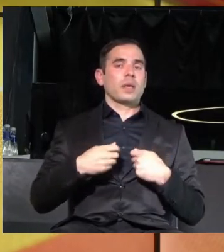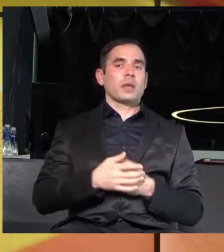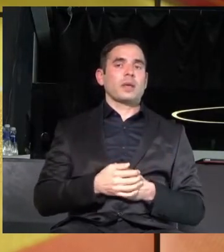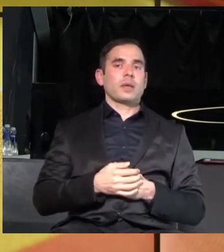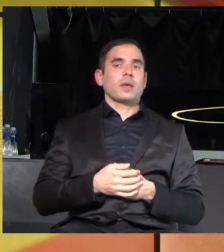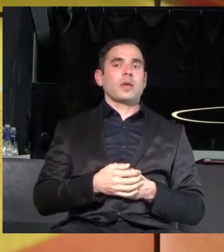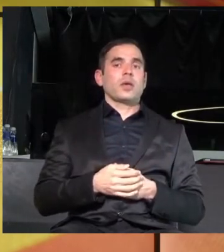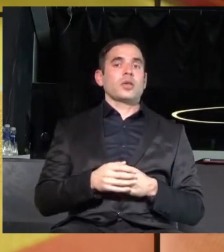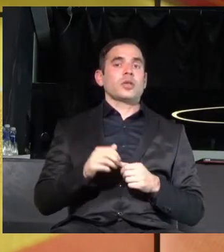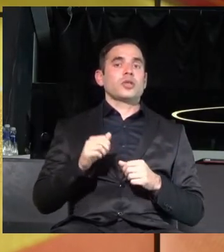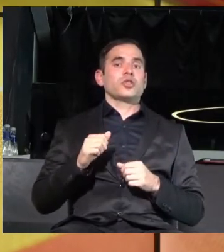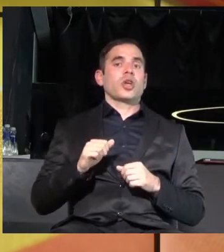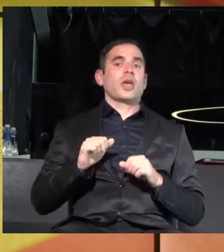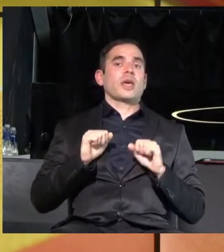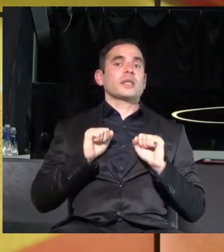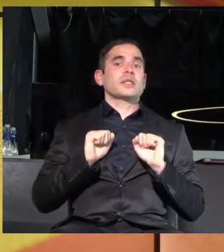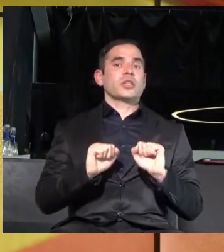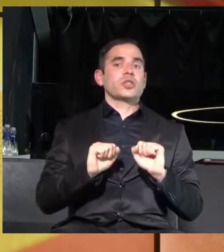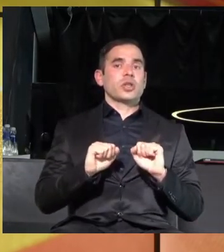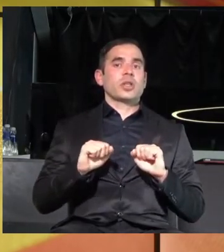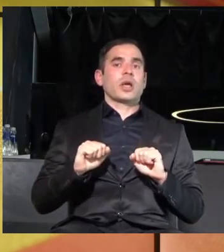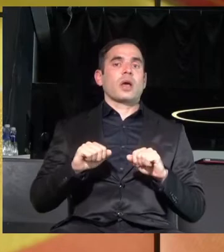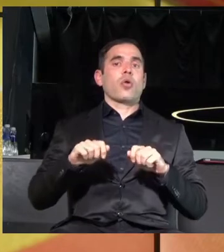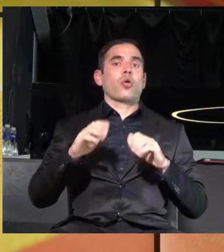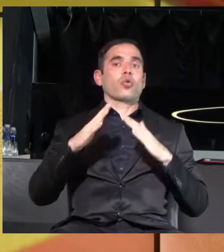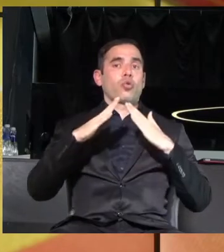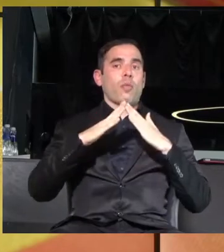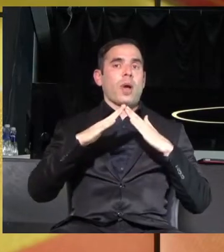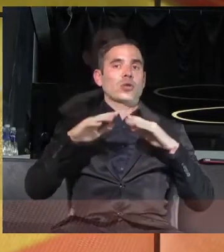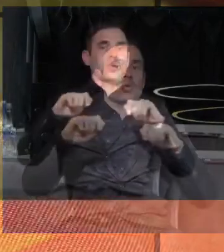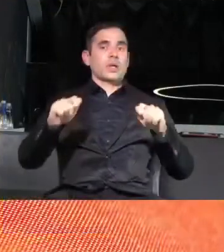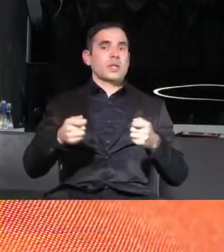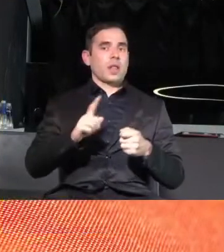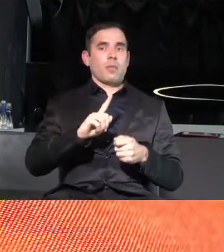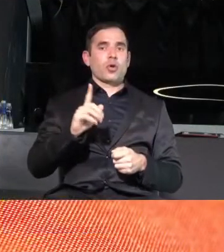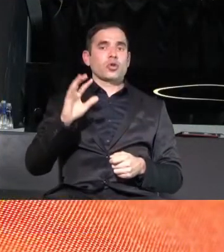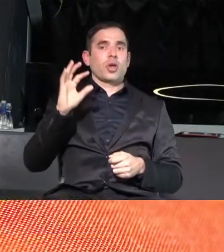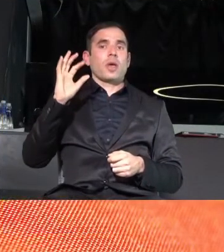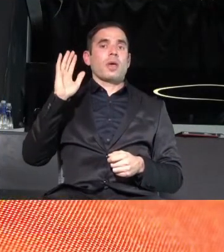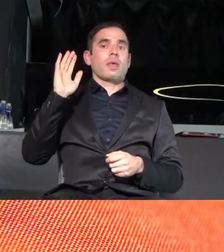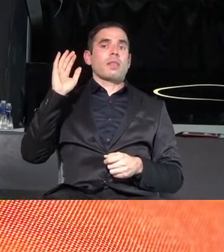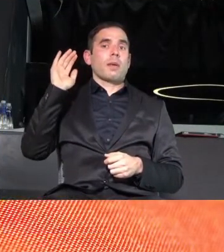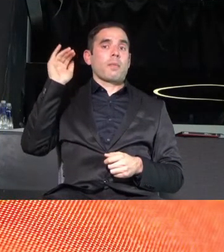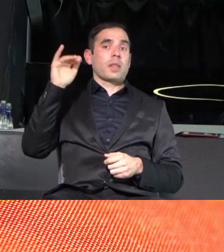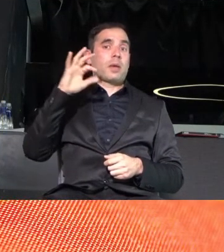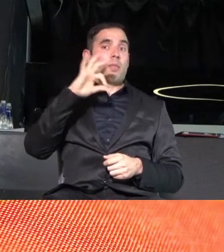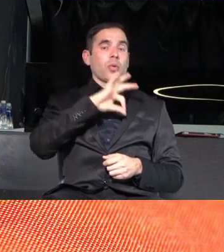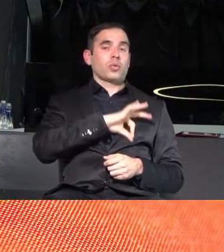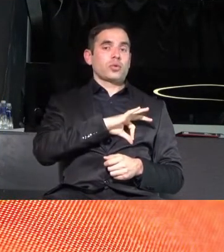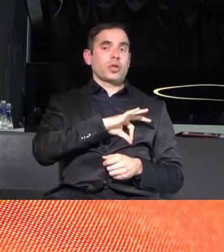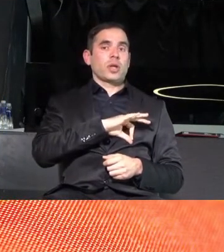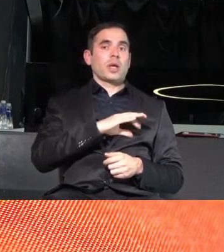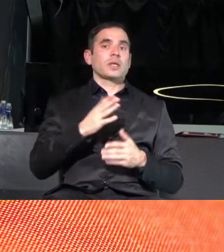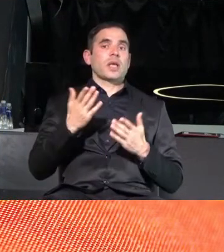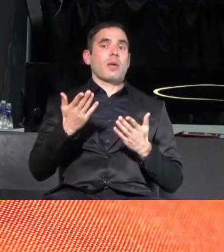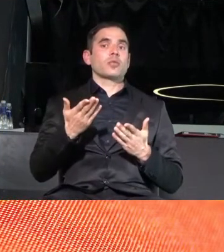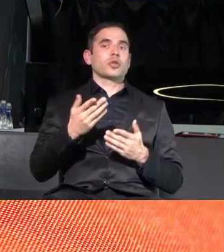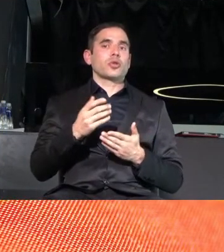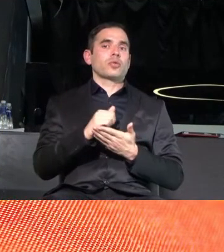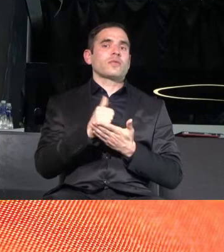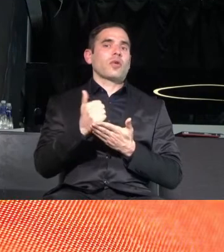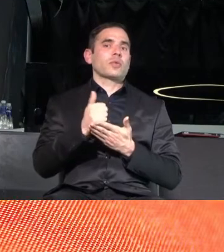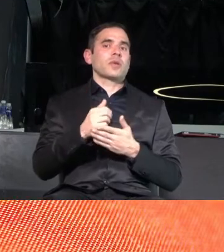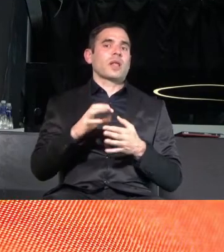защита от домашно насилие не може да бъде получена. само защото си в хомосексуална връзка.